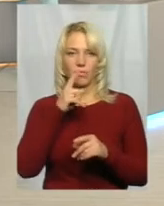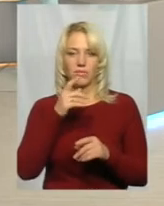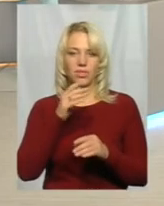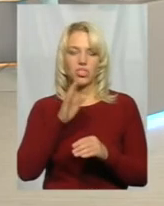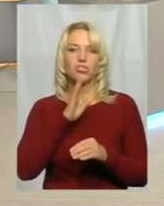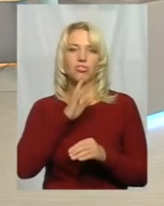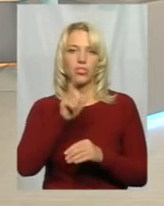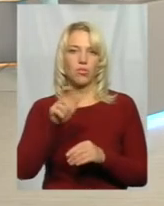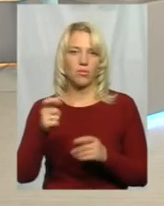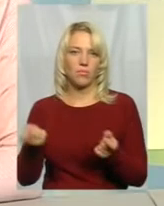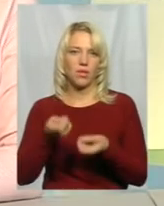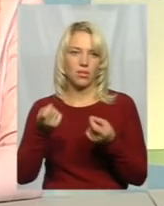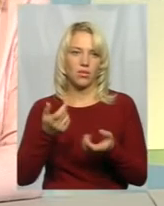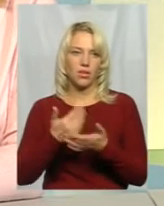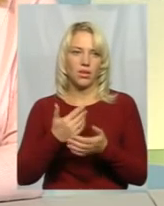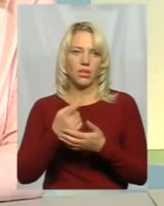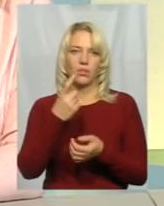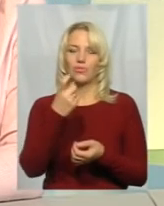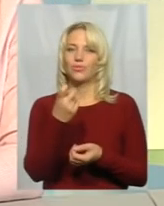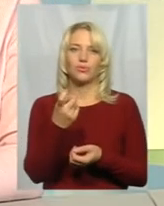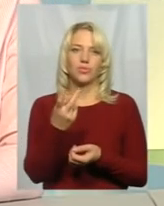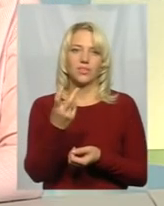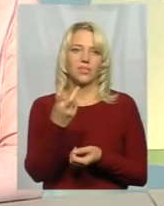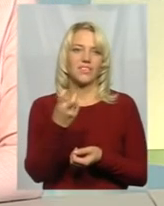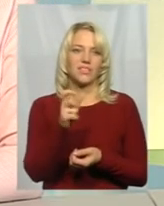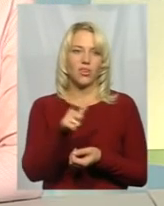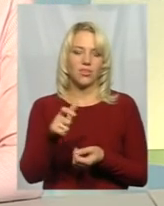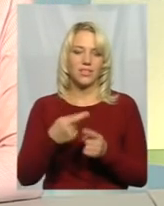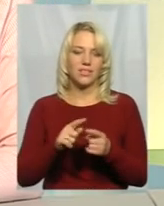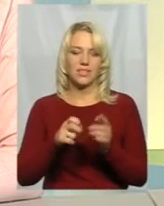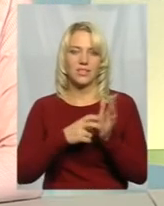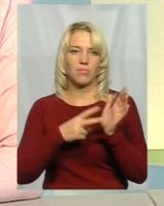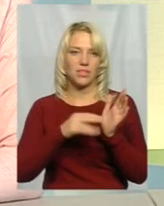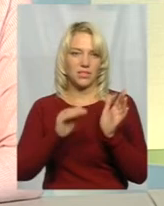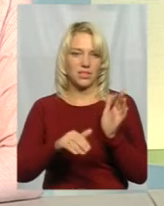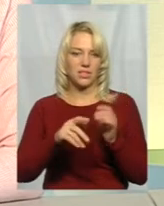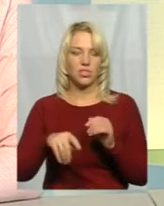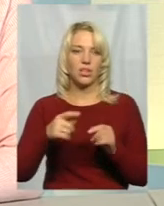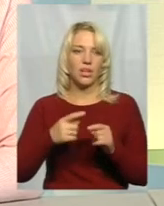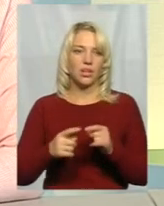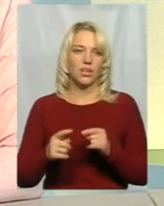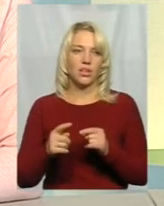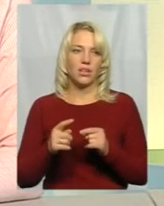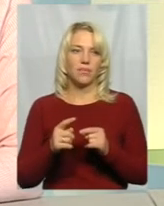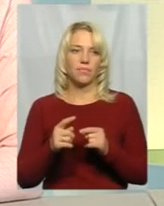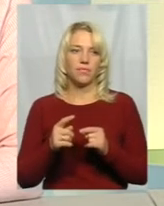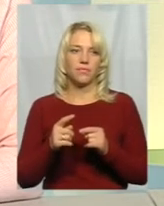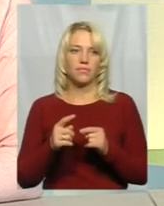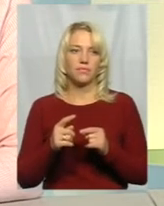кількість. Близько сотні, дві з тих 17 тисяч – це є виконавчі провадження про стягнення аліментів із жінок.